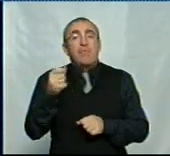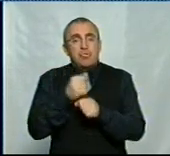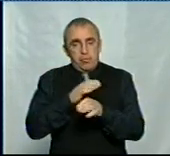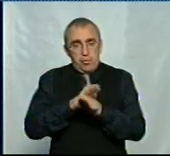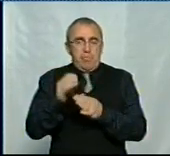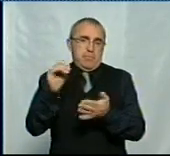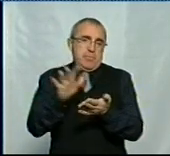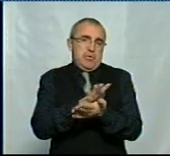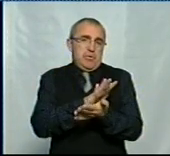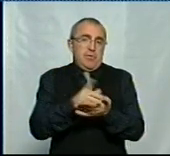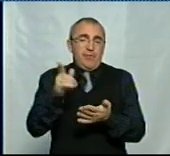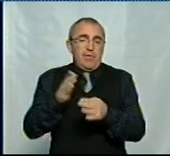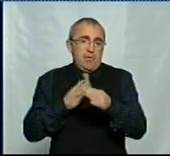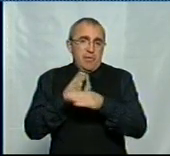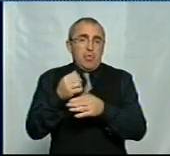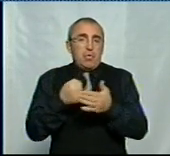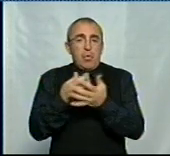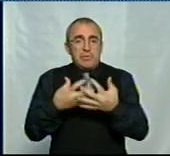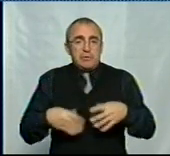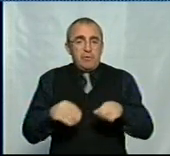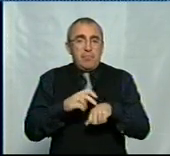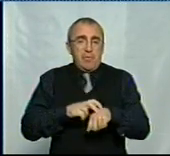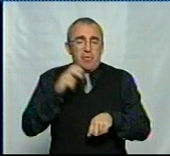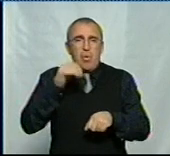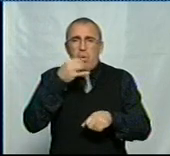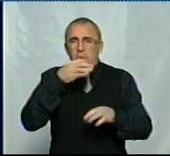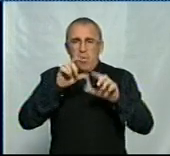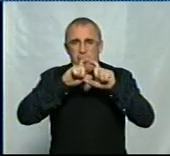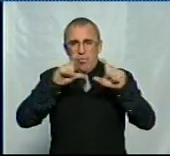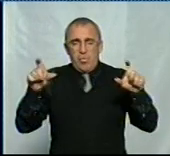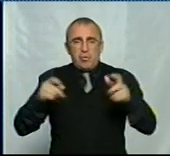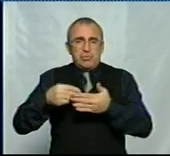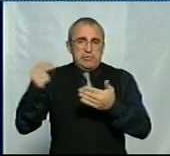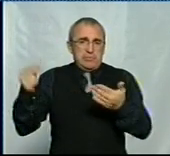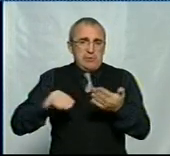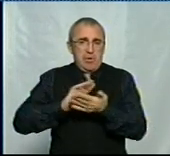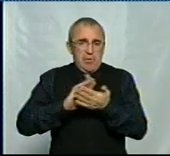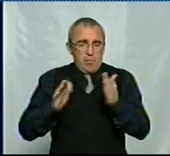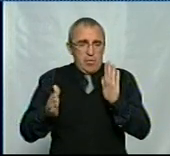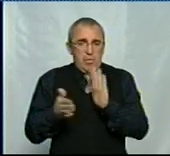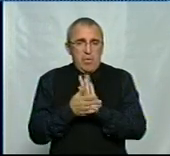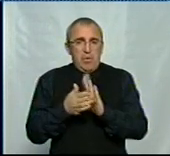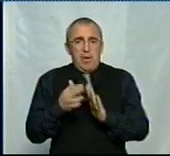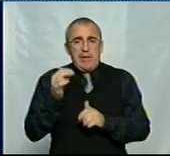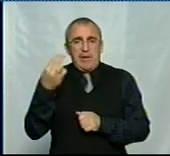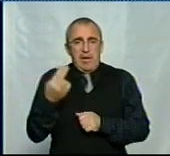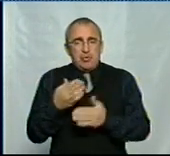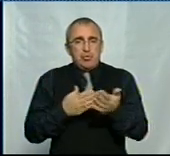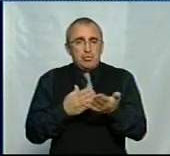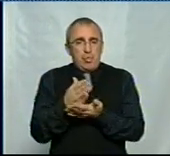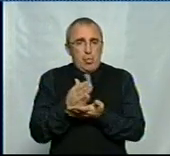безкоштовно. Ви йдете до сімейного лікаря в любому закладі, який заключив договір із Національною